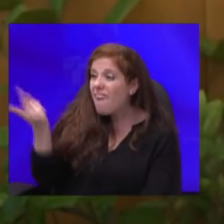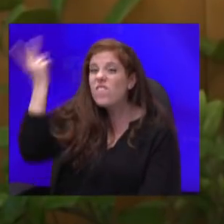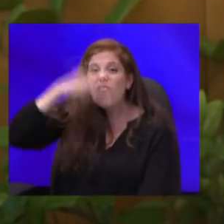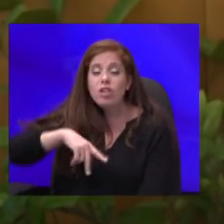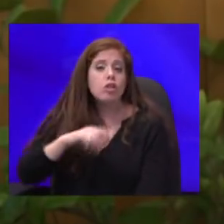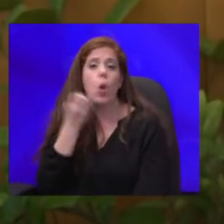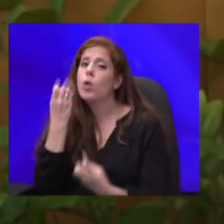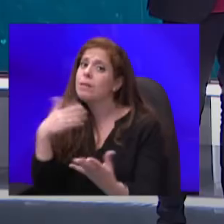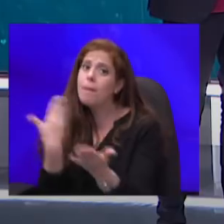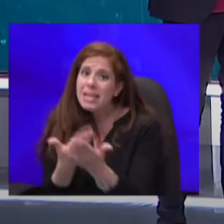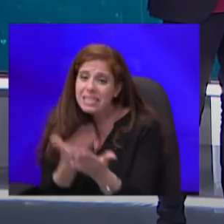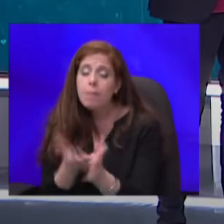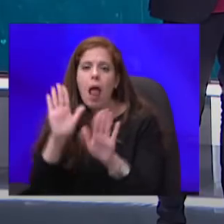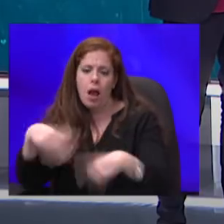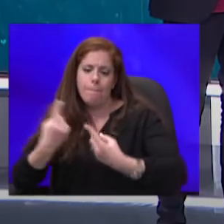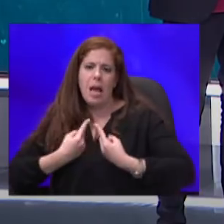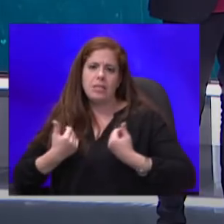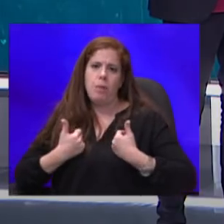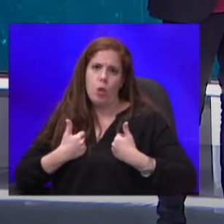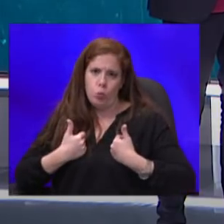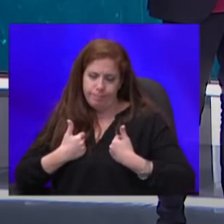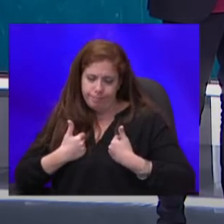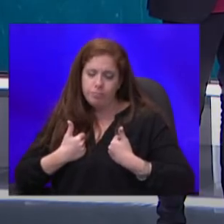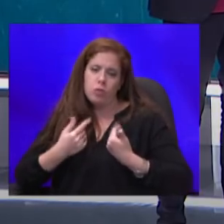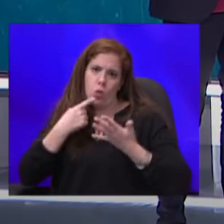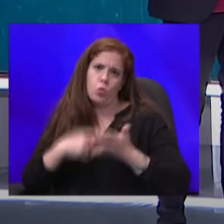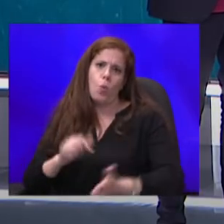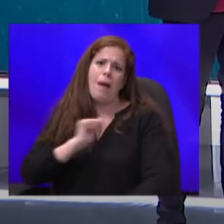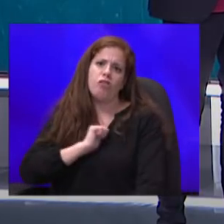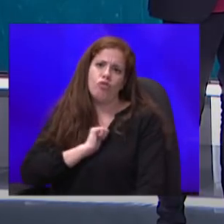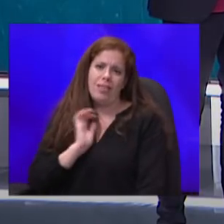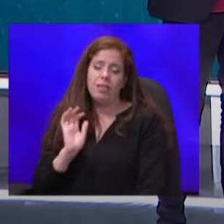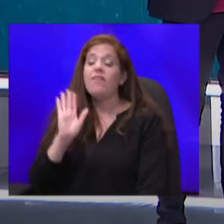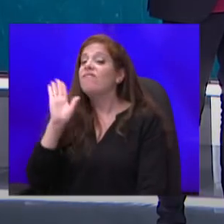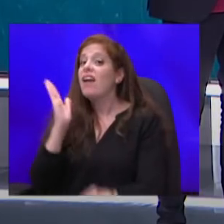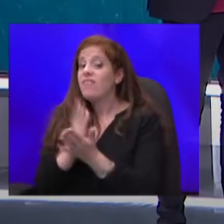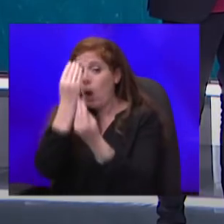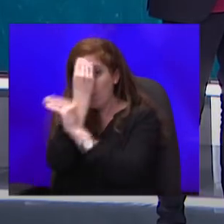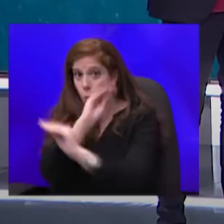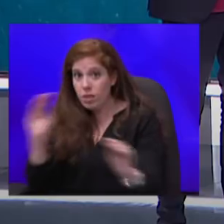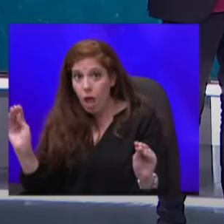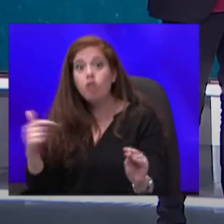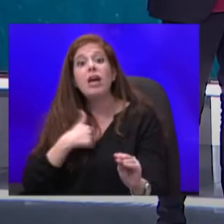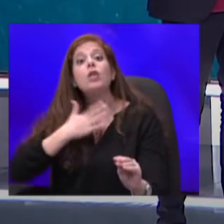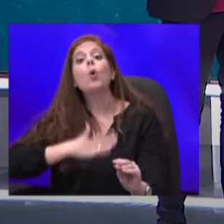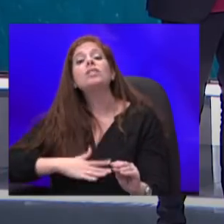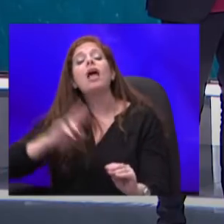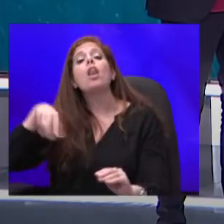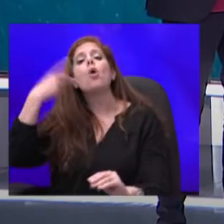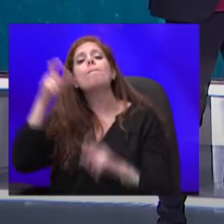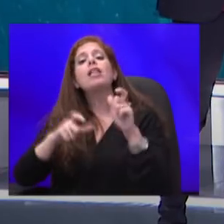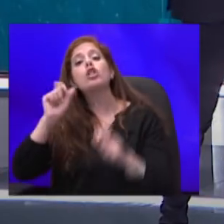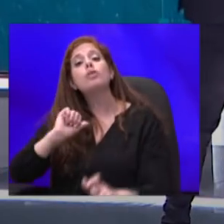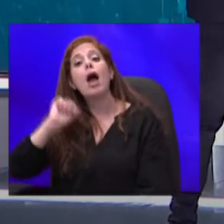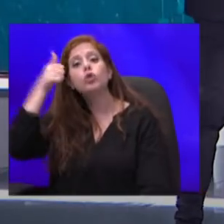קודם כל נוקטים בדוגמה אישית, ואני כבר מודיע כבל עם ועידה, שאני רוצה להיות בין ראשוני המתחסנים